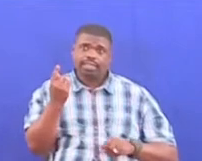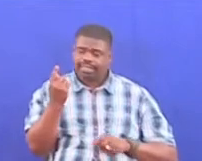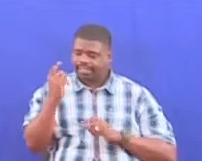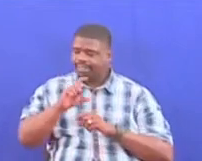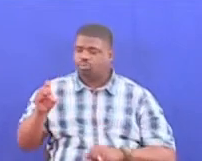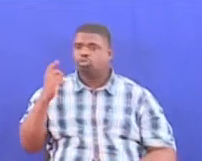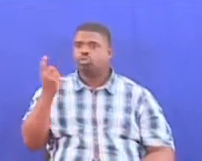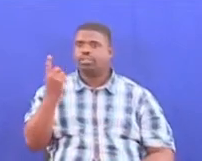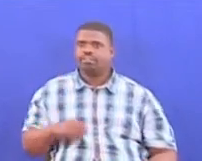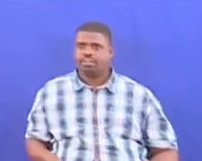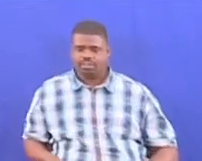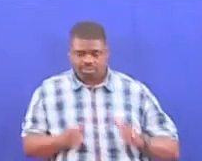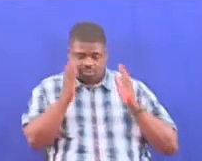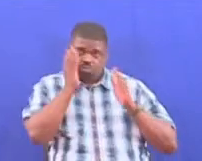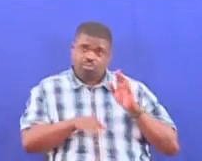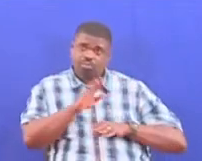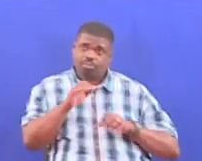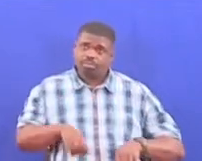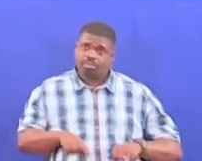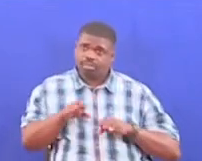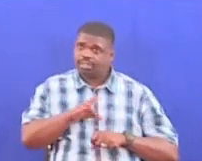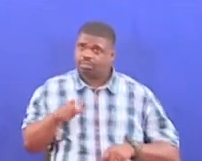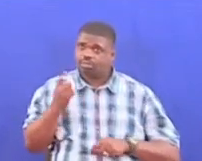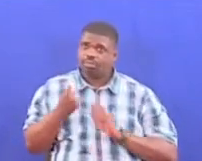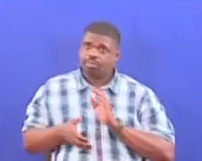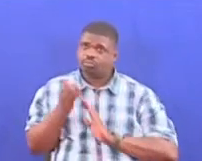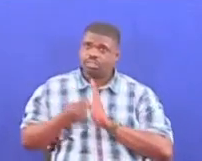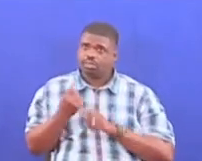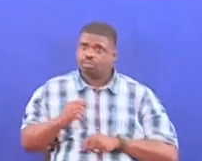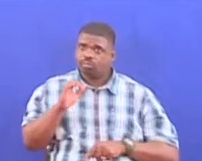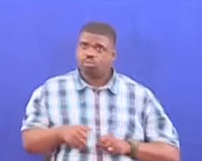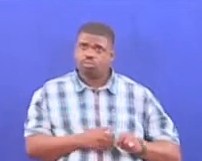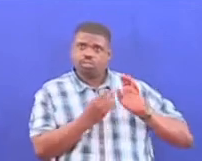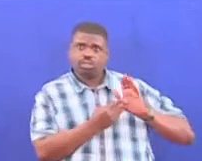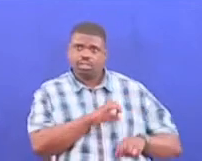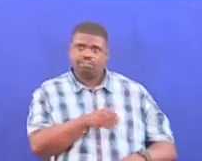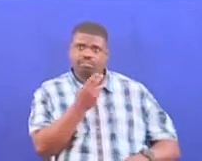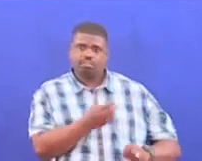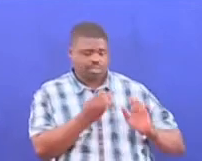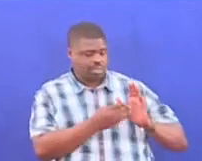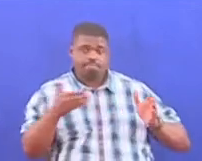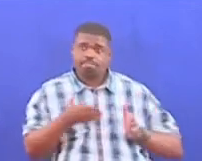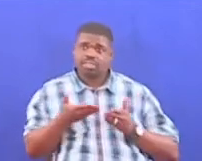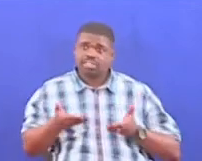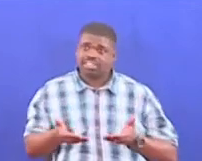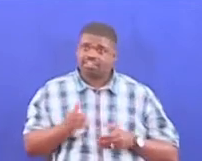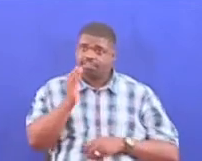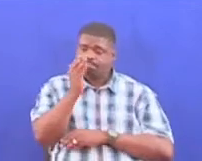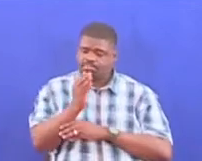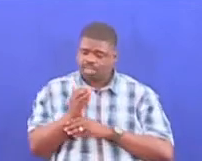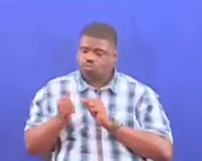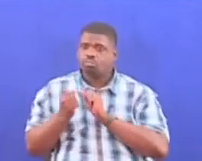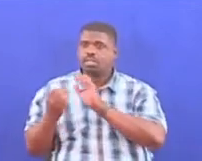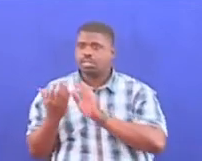Mwishuma mwenye kiti Mamlaka ya kitambulisha za taifa Inazisho tale moja mwezo wa nane F12 na nane Paka saivi ni meka kumi na tano